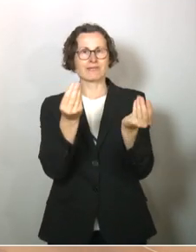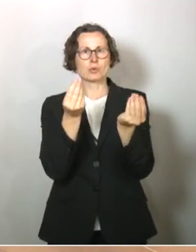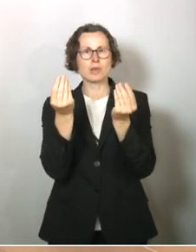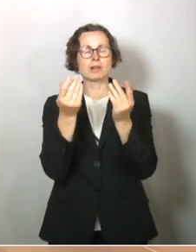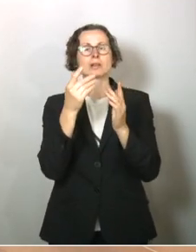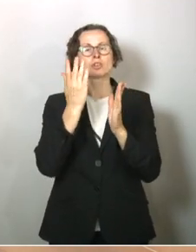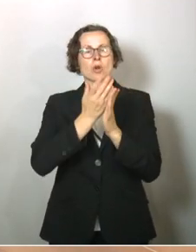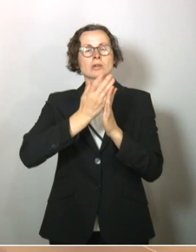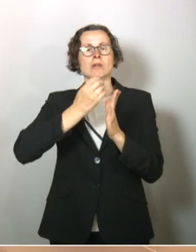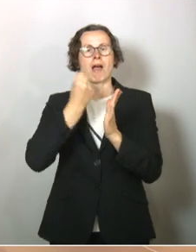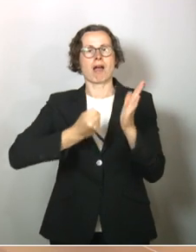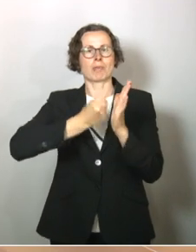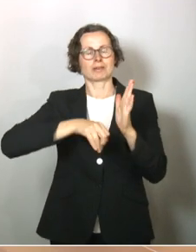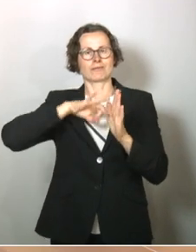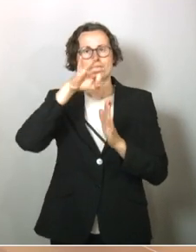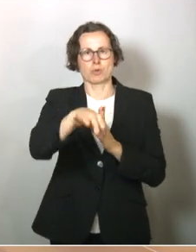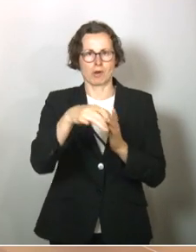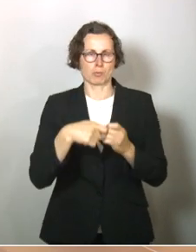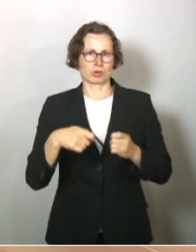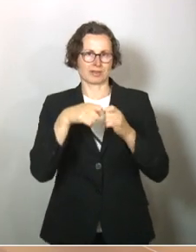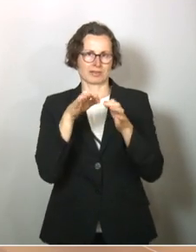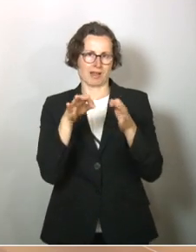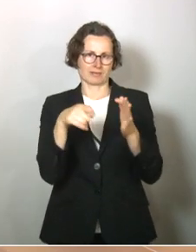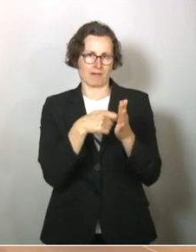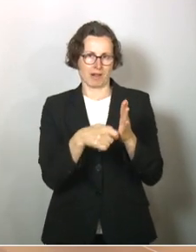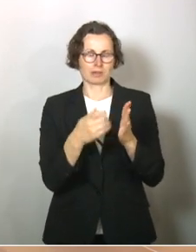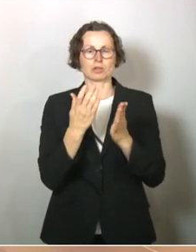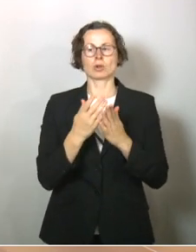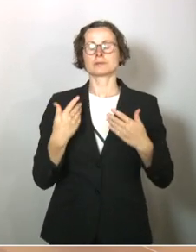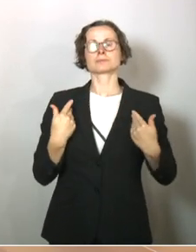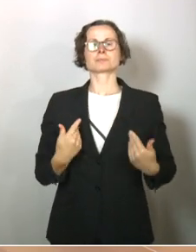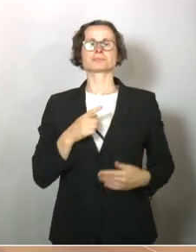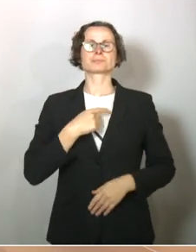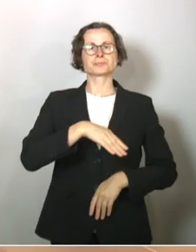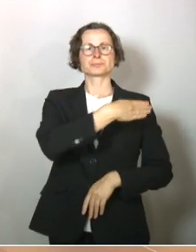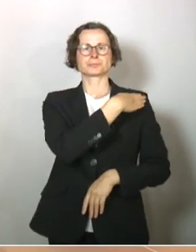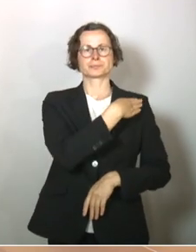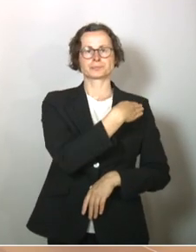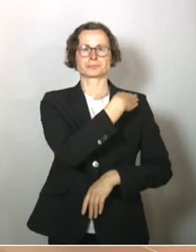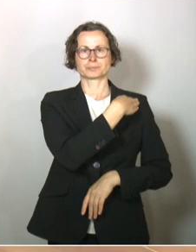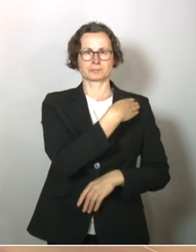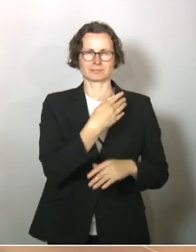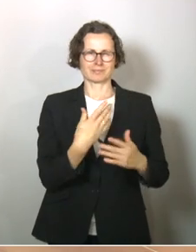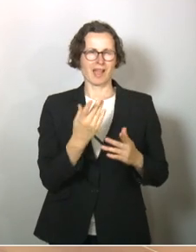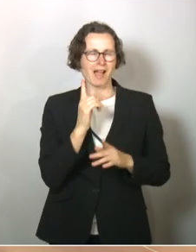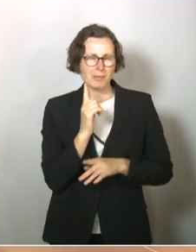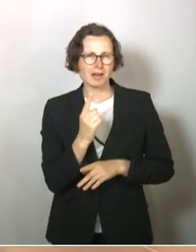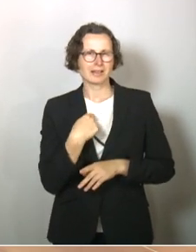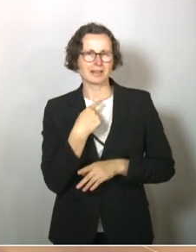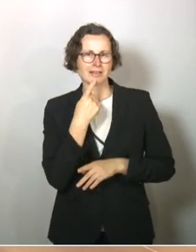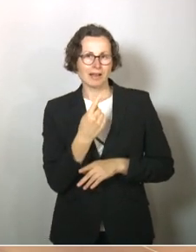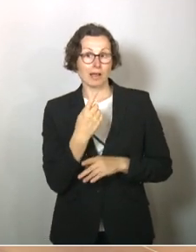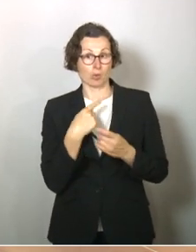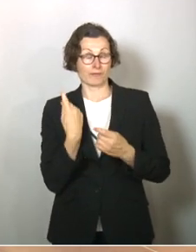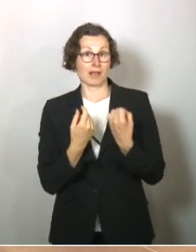Bundestagswahl umgeschaltet worden ist, dass man sich sehr, sehr lobt. Aber ich sage auch, auch wir